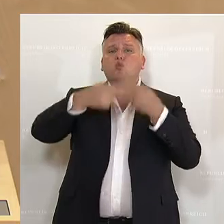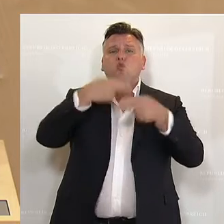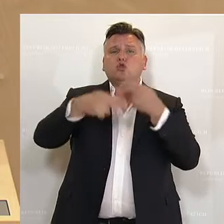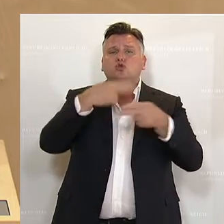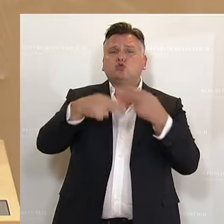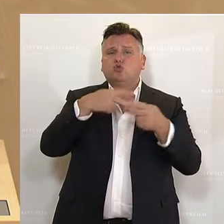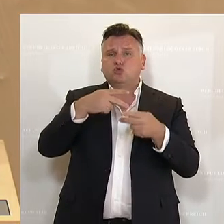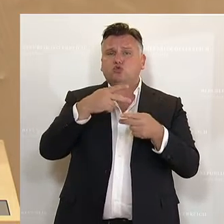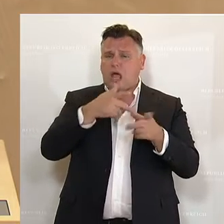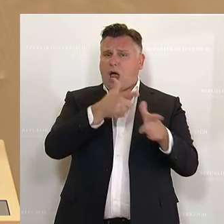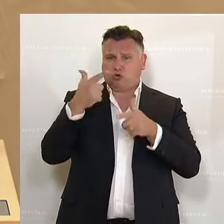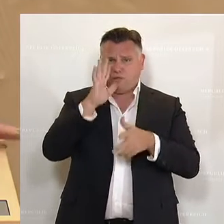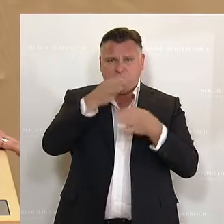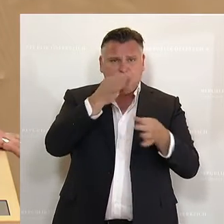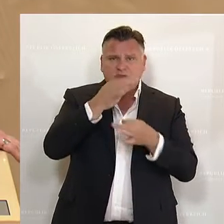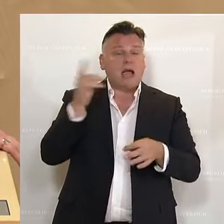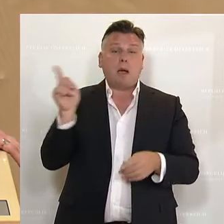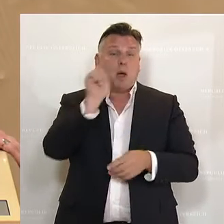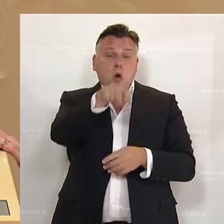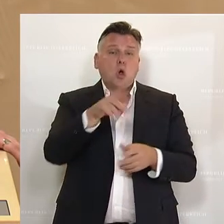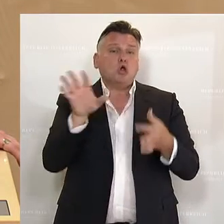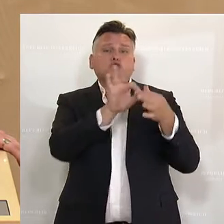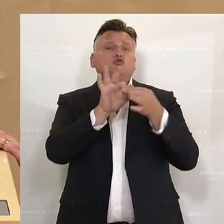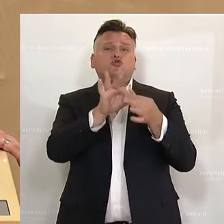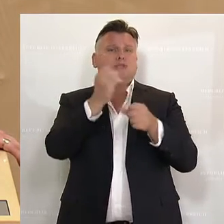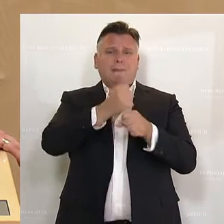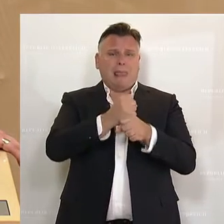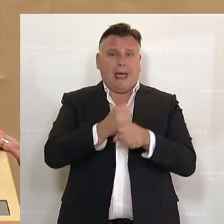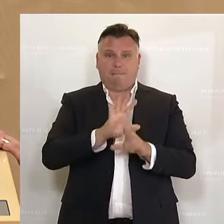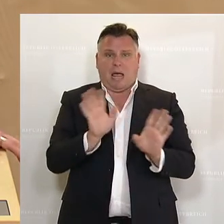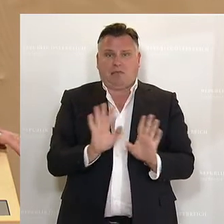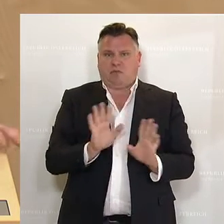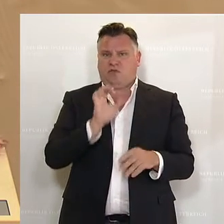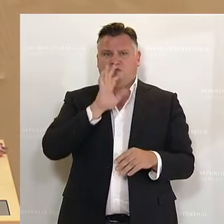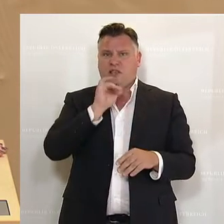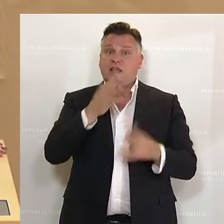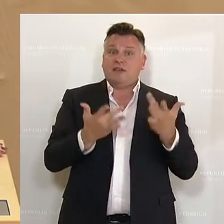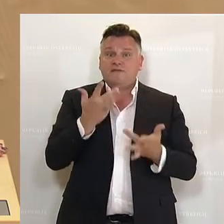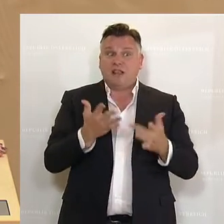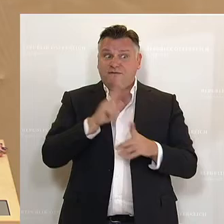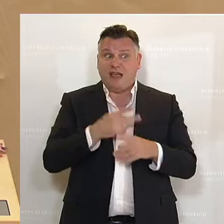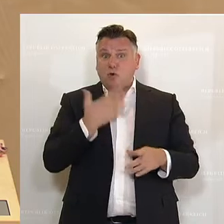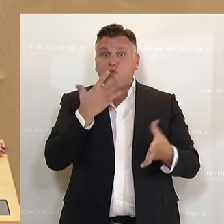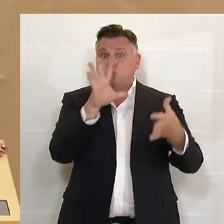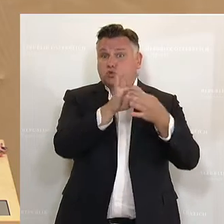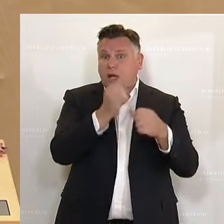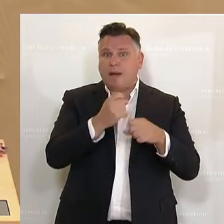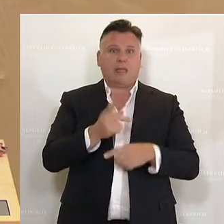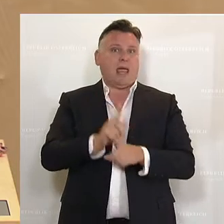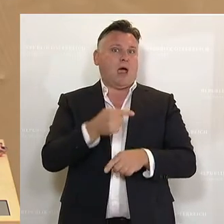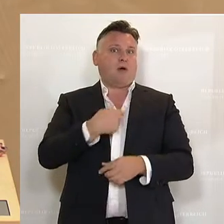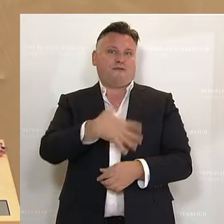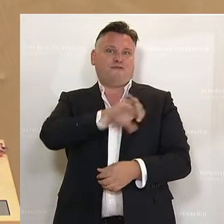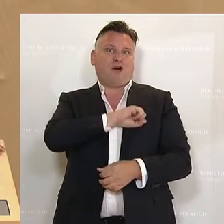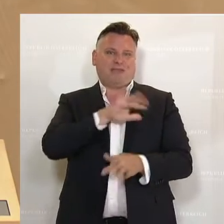einfach auf Kooperationen mit den Strafvermittlungsbehörden, um möglicherweise für sich selbst auch einen Vorteil herauszuholen. So etwas gab es noch